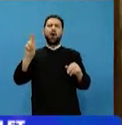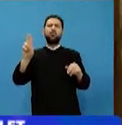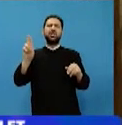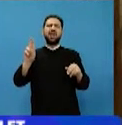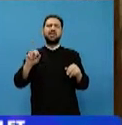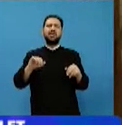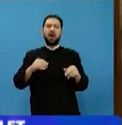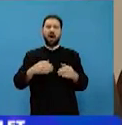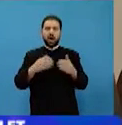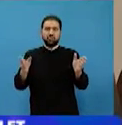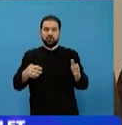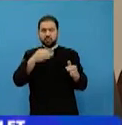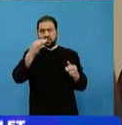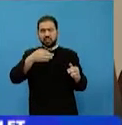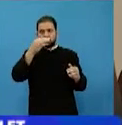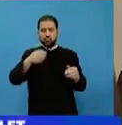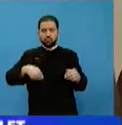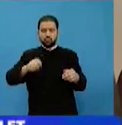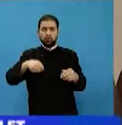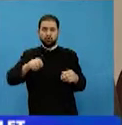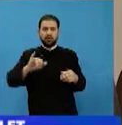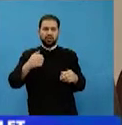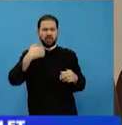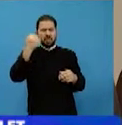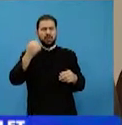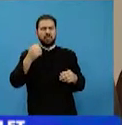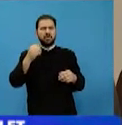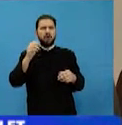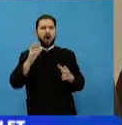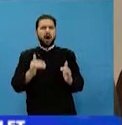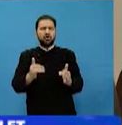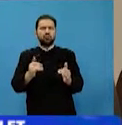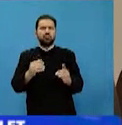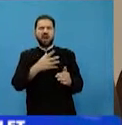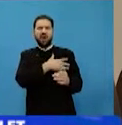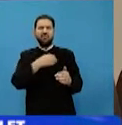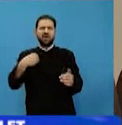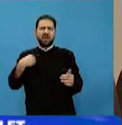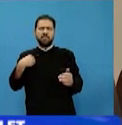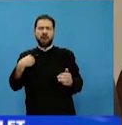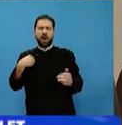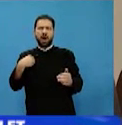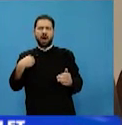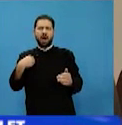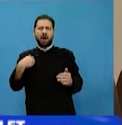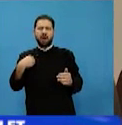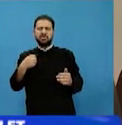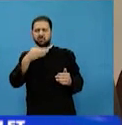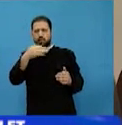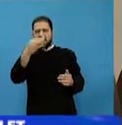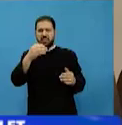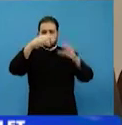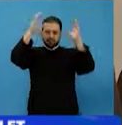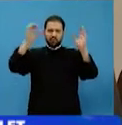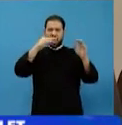început să zică slujba, a început să rostească slujba și când a ajuns la vremea pomenirii sfântului a zis pentru sfântul care este în ziua de astăzi.